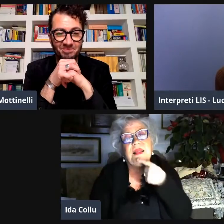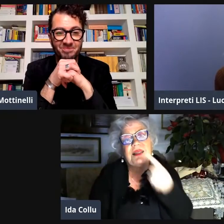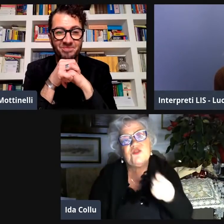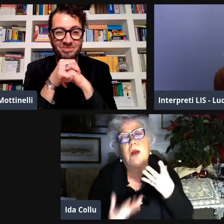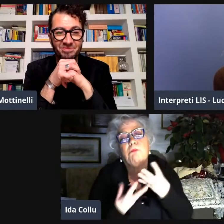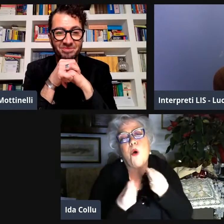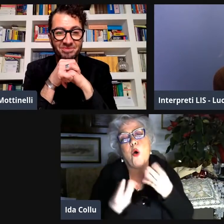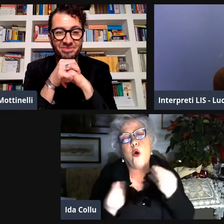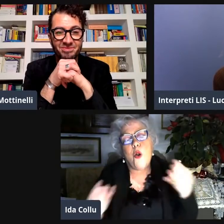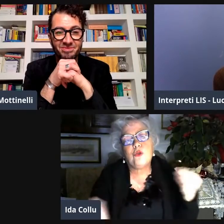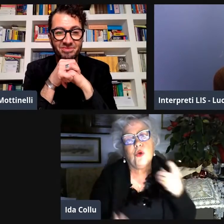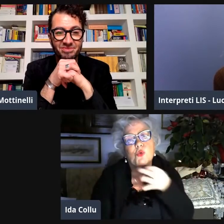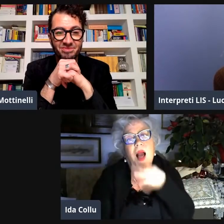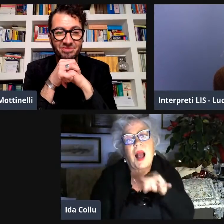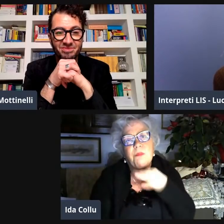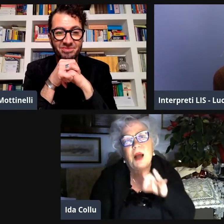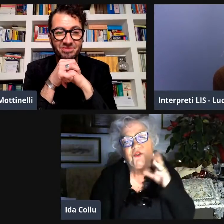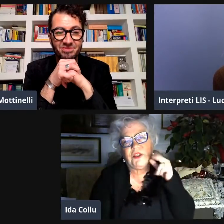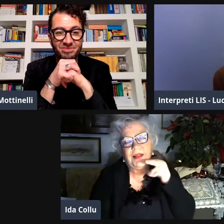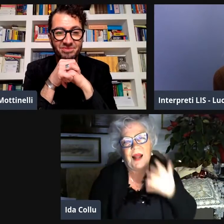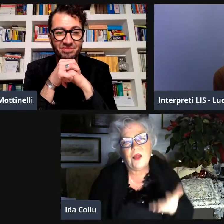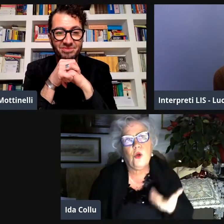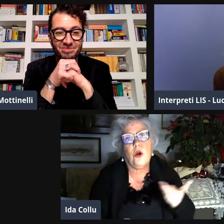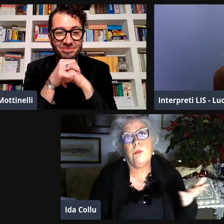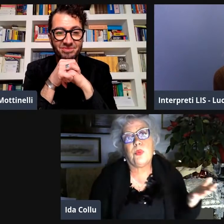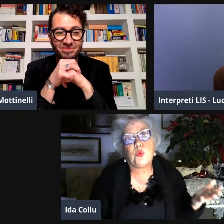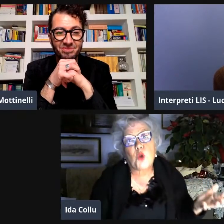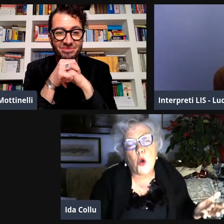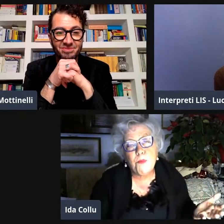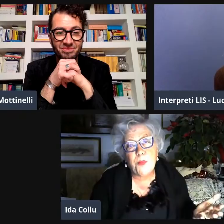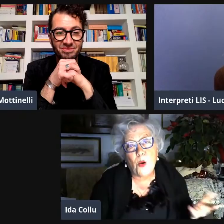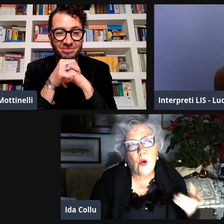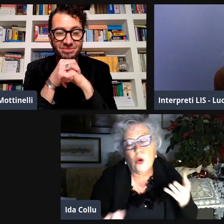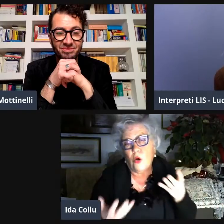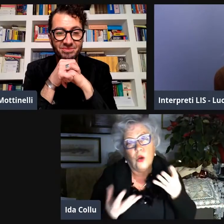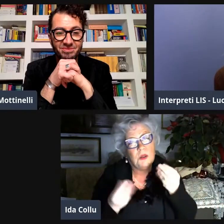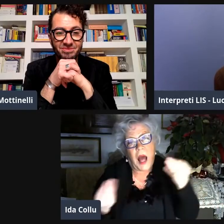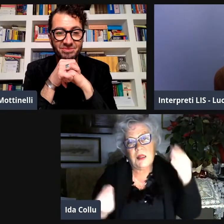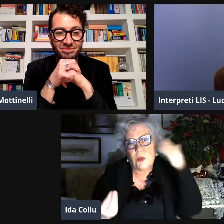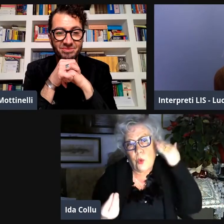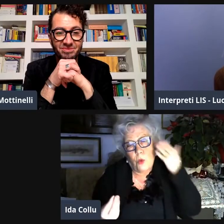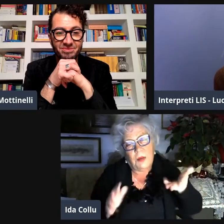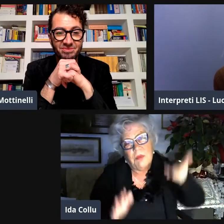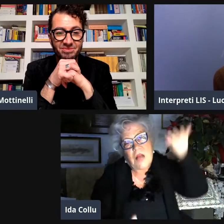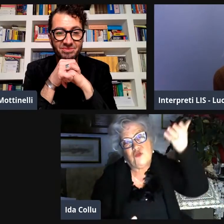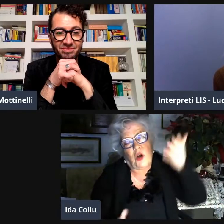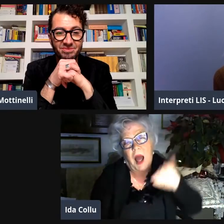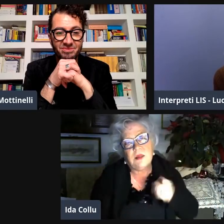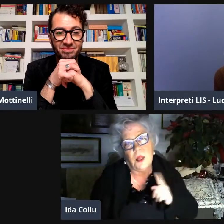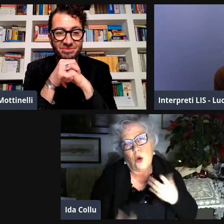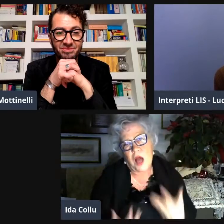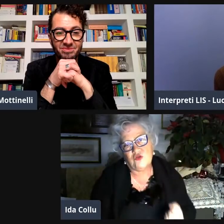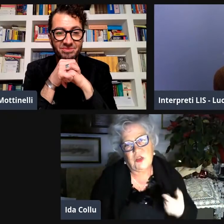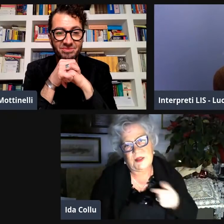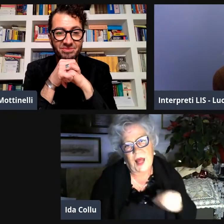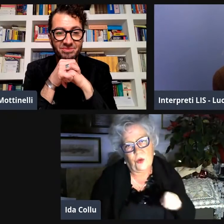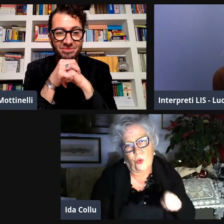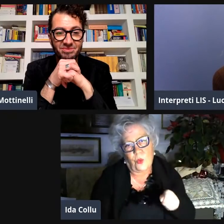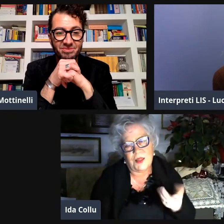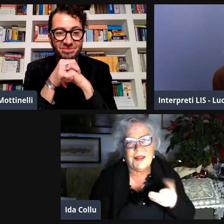migliori sono guidati dalle donne e questo dice molto sulle capacità delle donne purtroppo